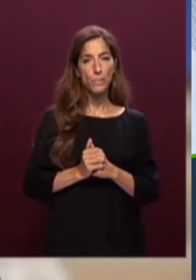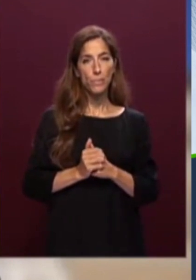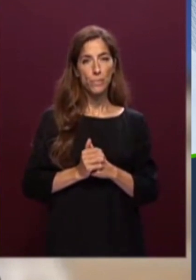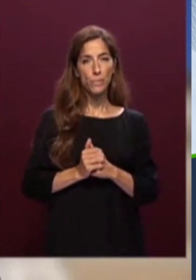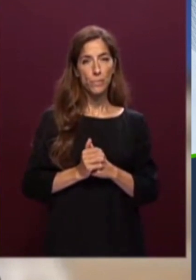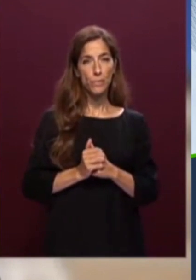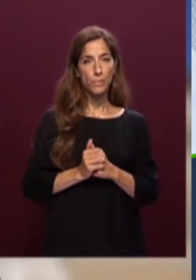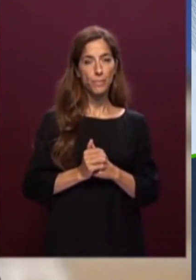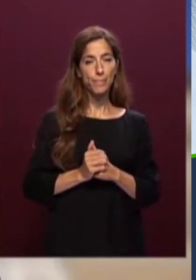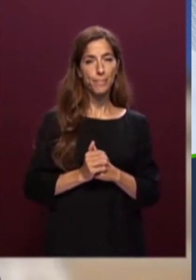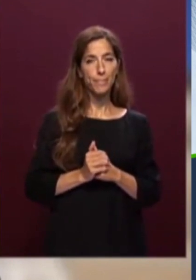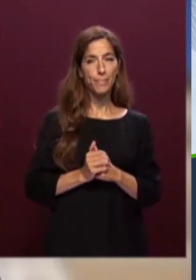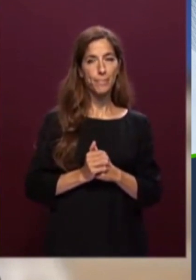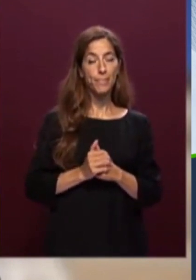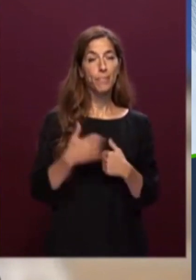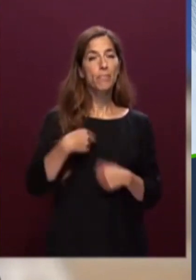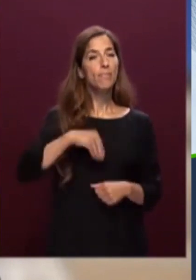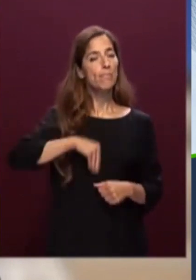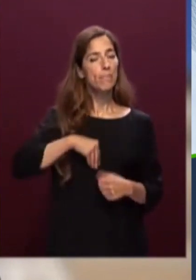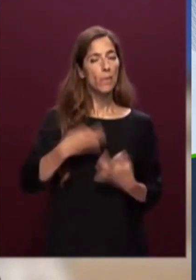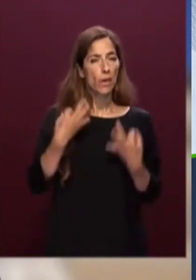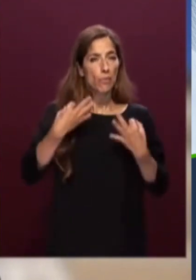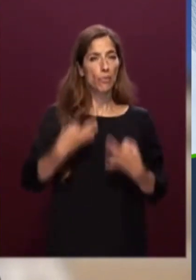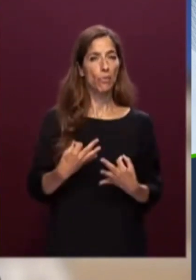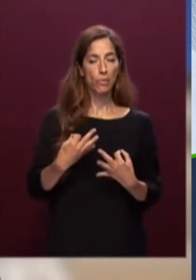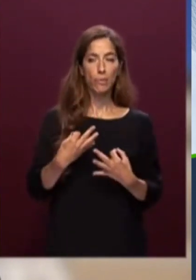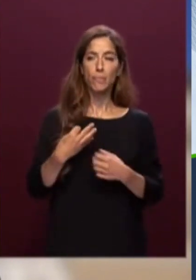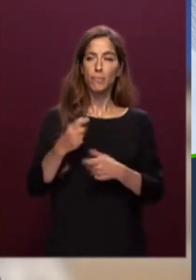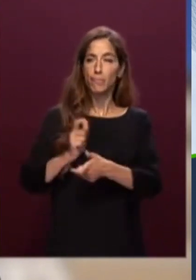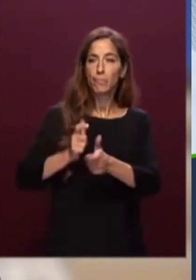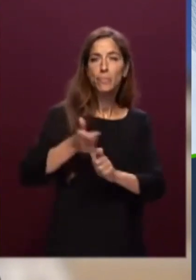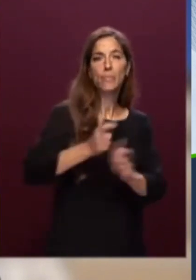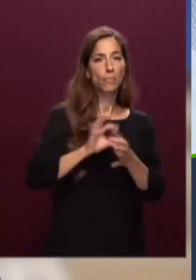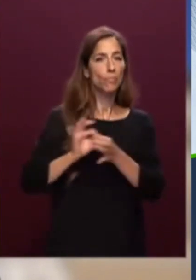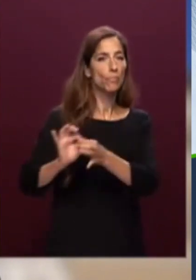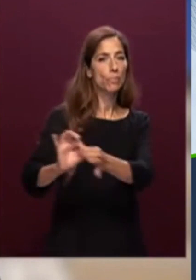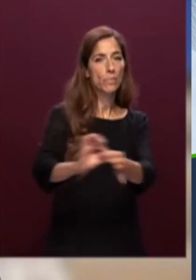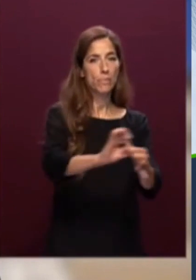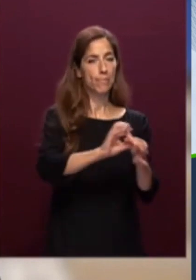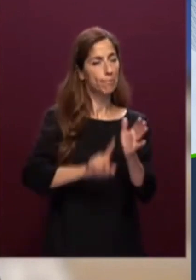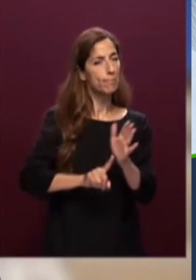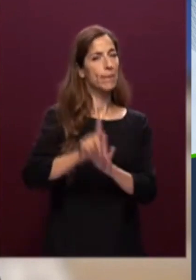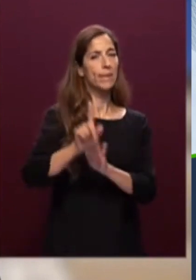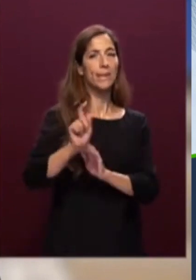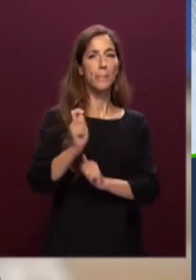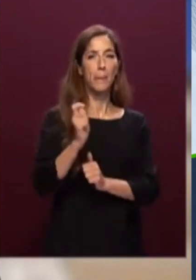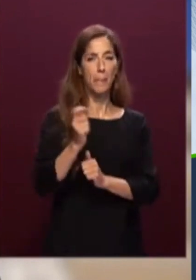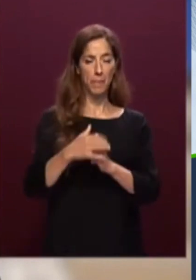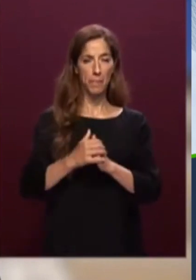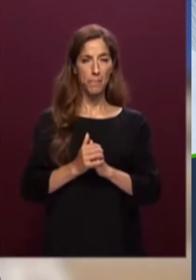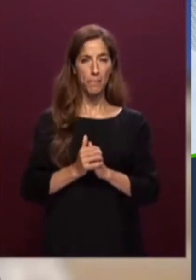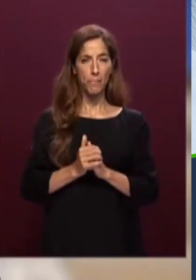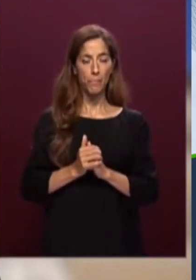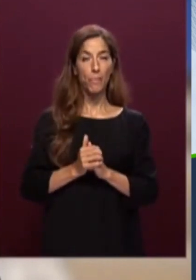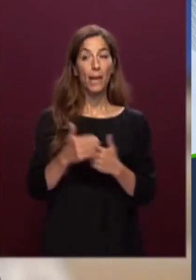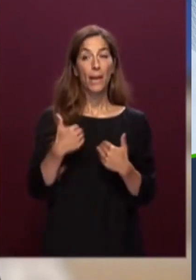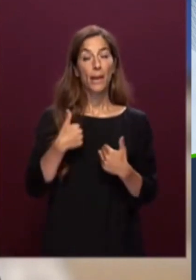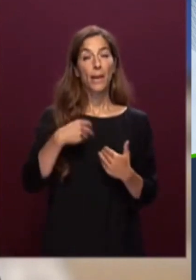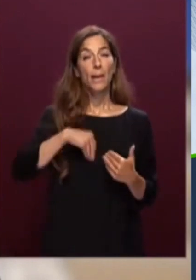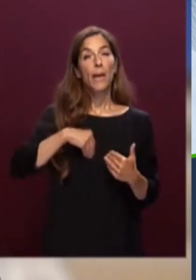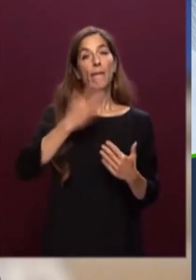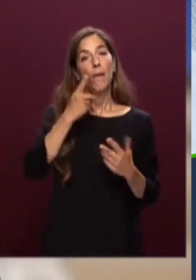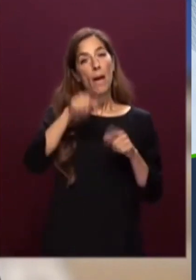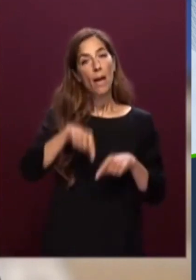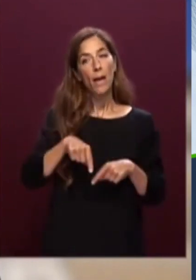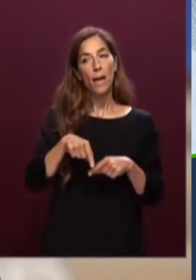Applausi Sono certo intratterrò una fruttuosa sinergia Desidero poi indirizzare il mio